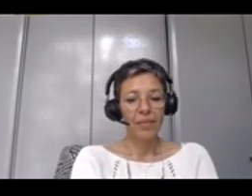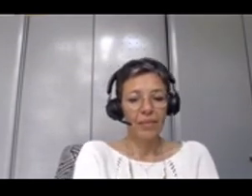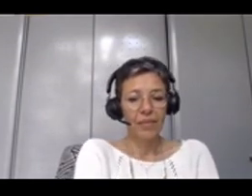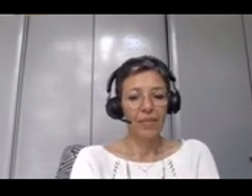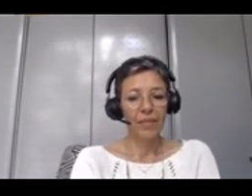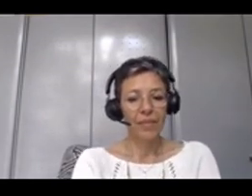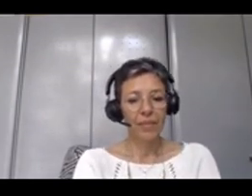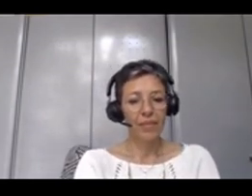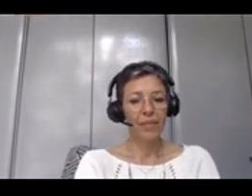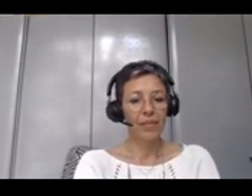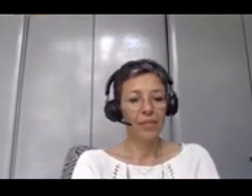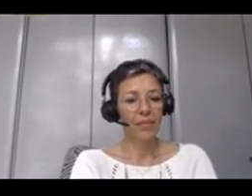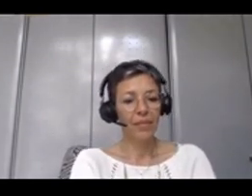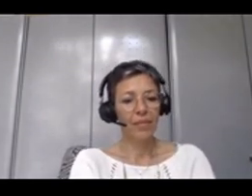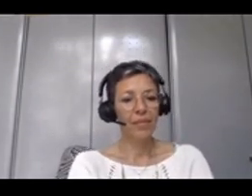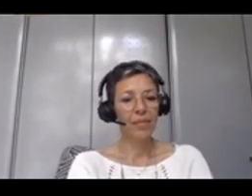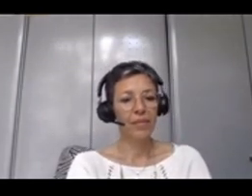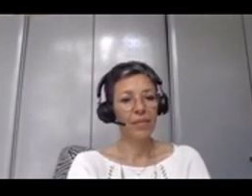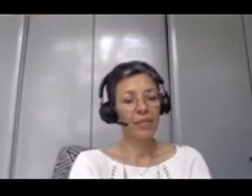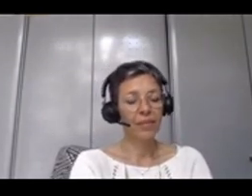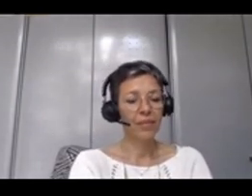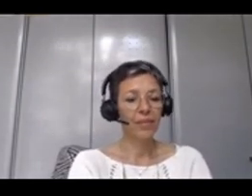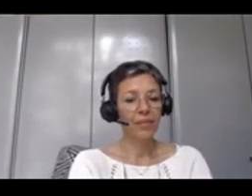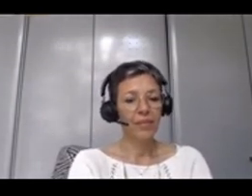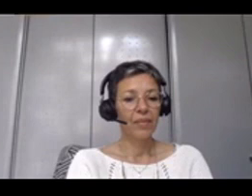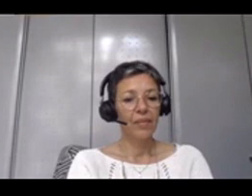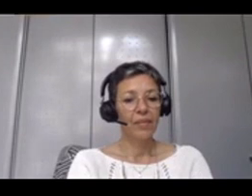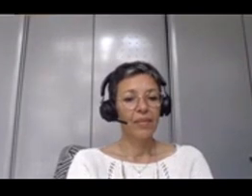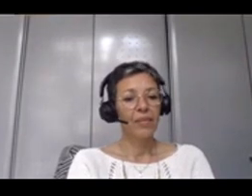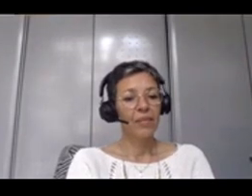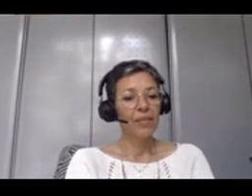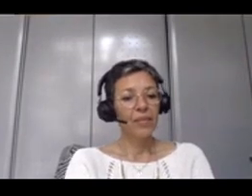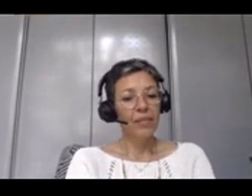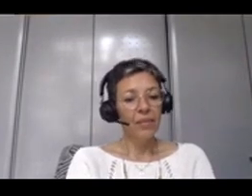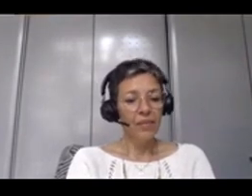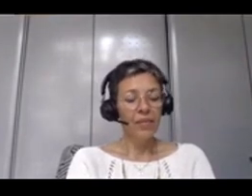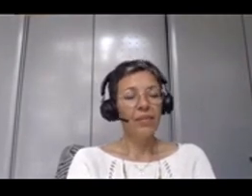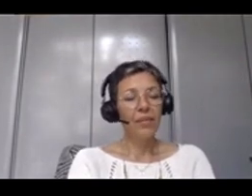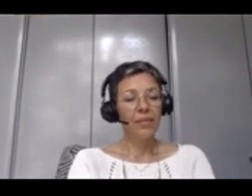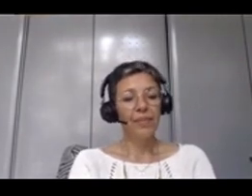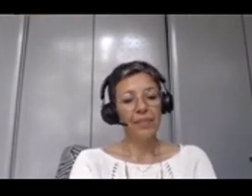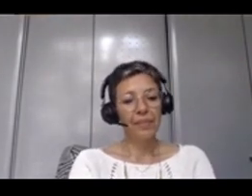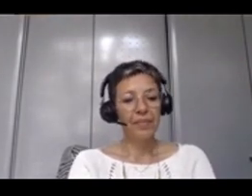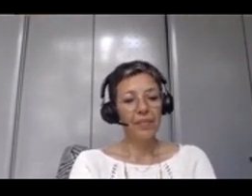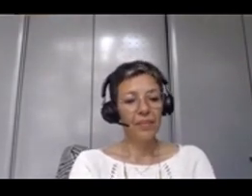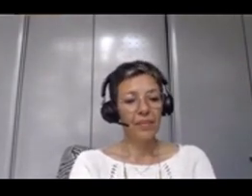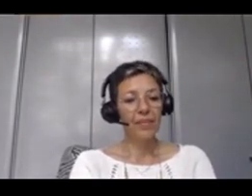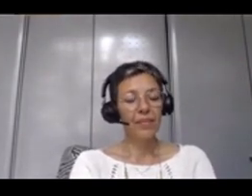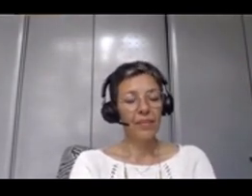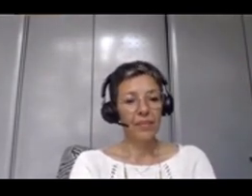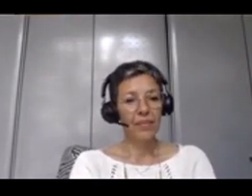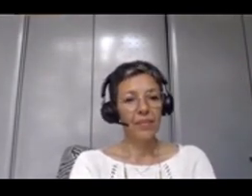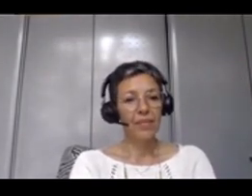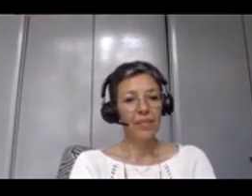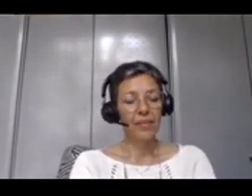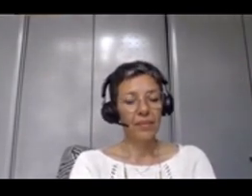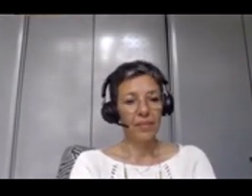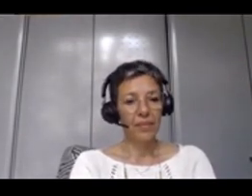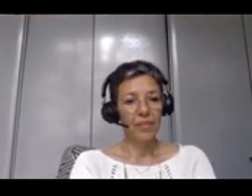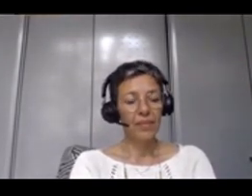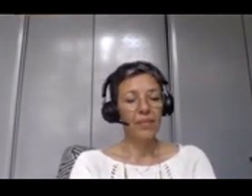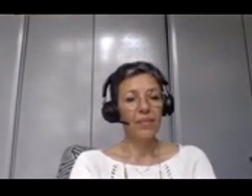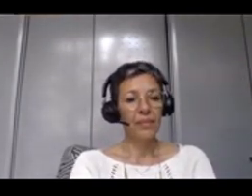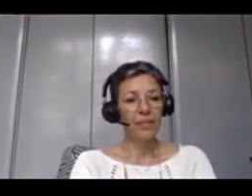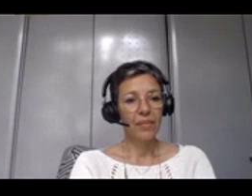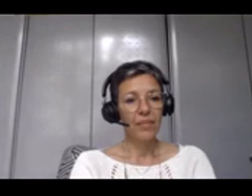le sujet. Le sujet,'est de trouver la voie pour des modèles interopérables. Donc on a déjà commencé à écrire un guide sur ces sujets